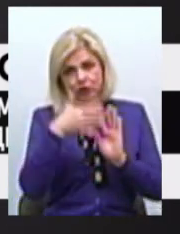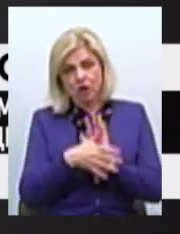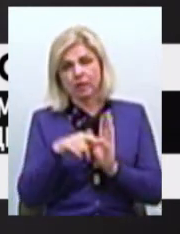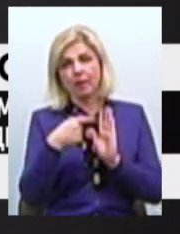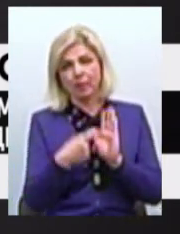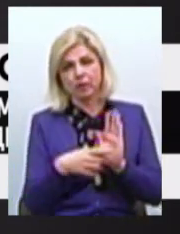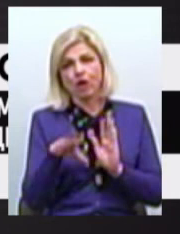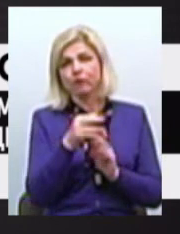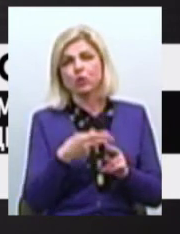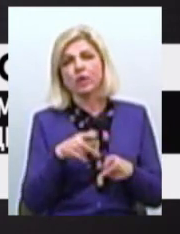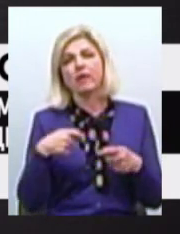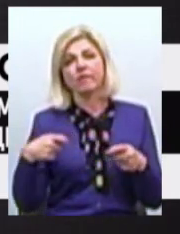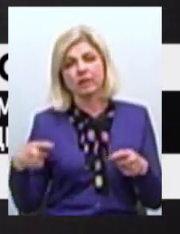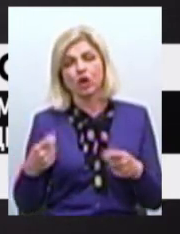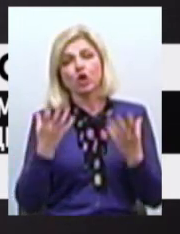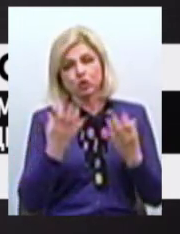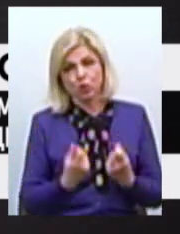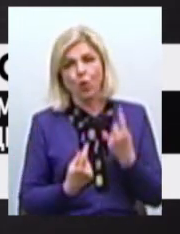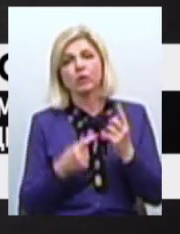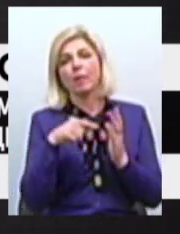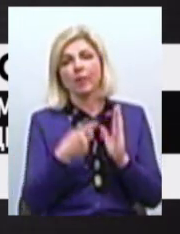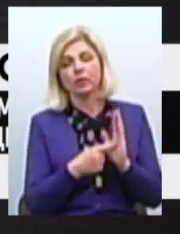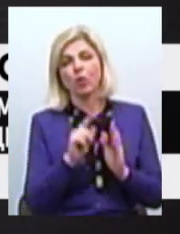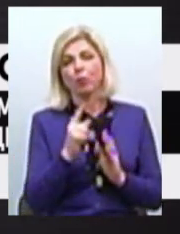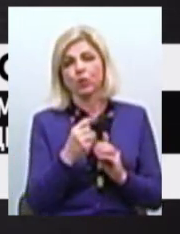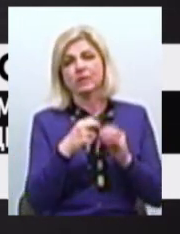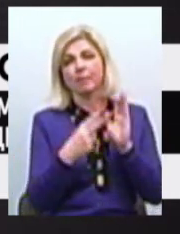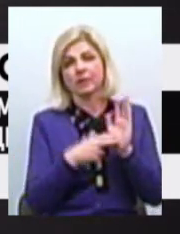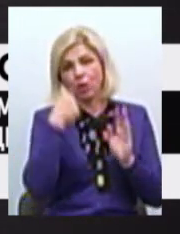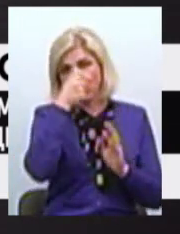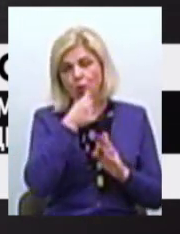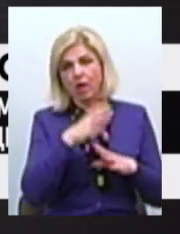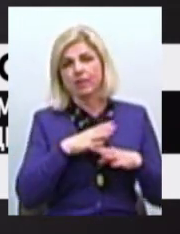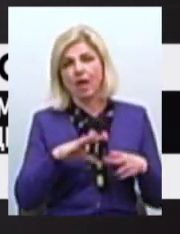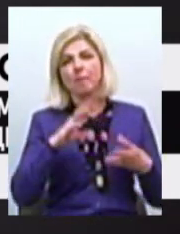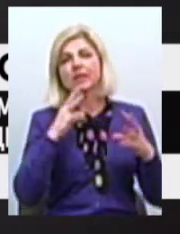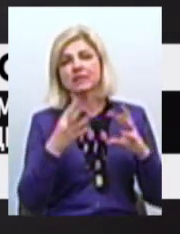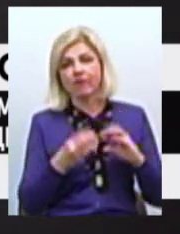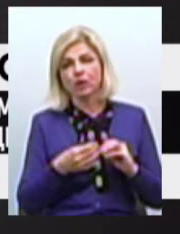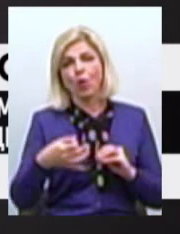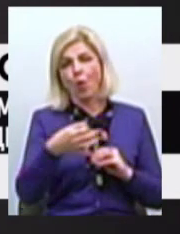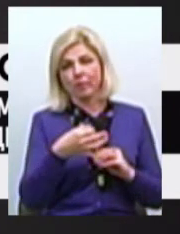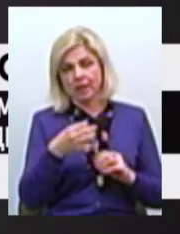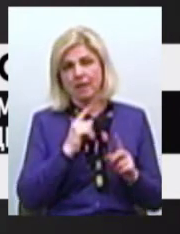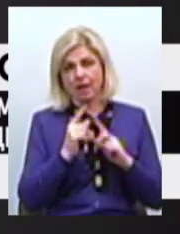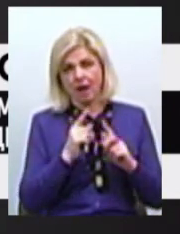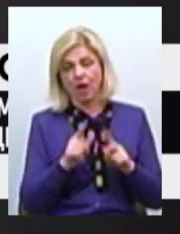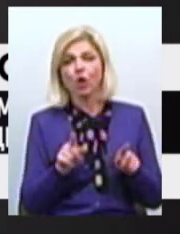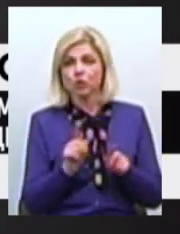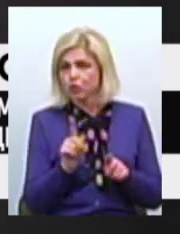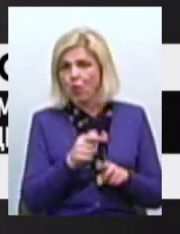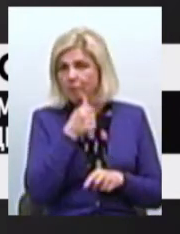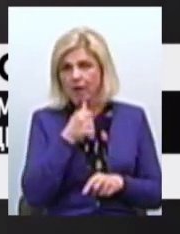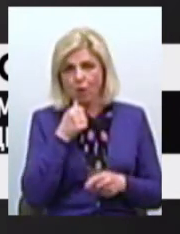відтягувалося Ще таке питання Чому з 2017 року не було звіту голови обласної ради Щось також приховується від